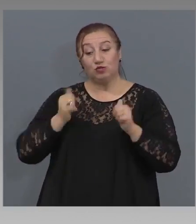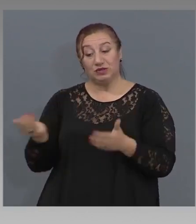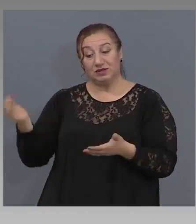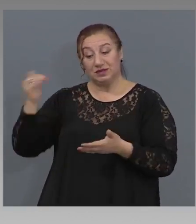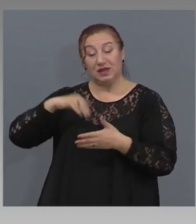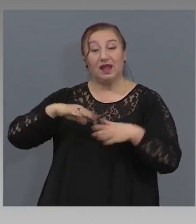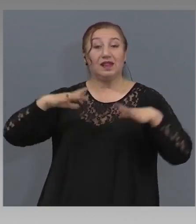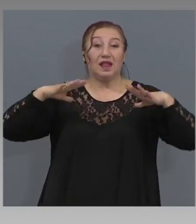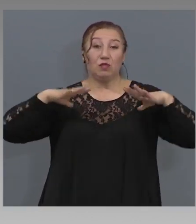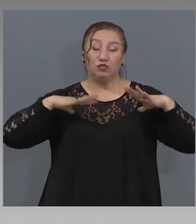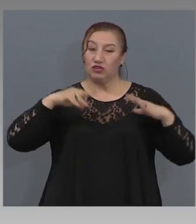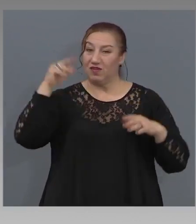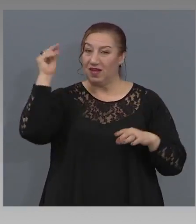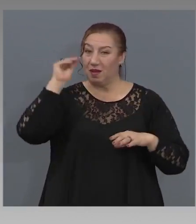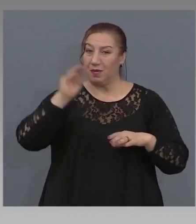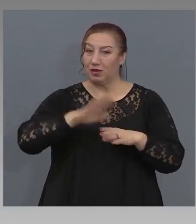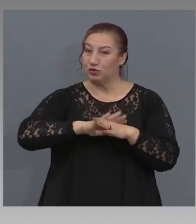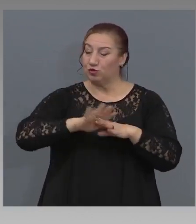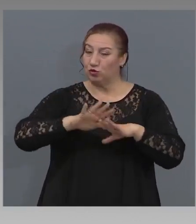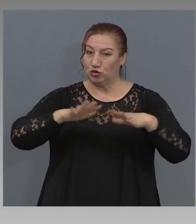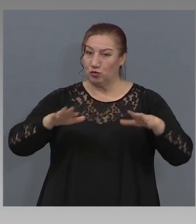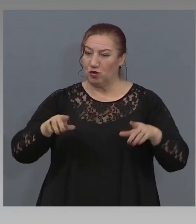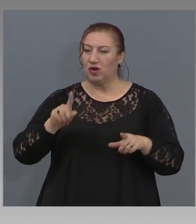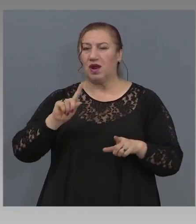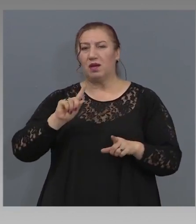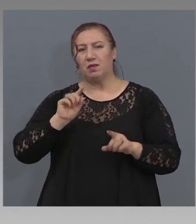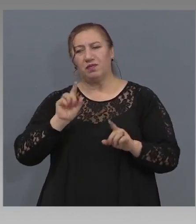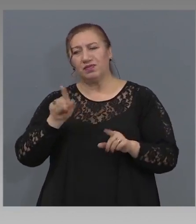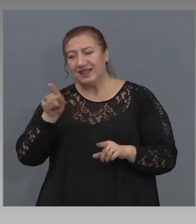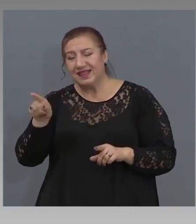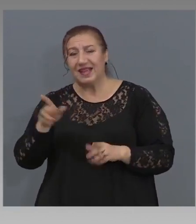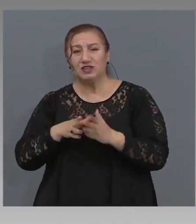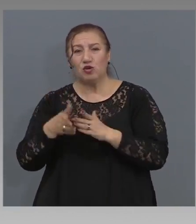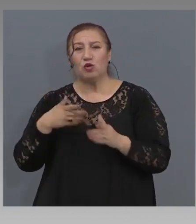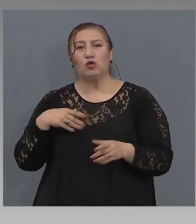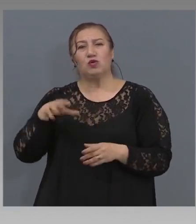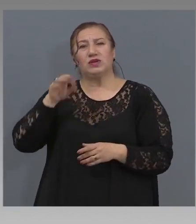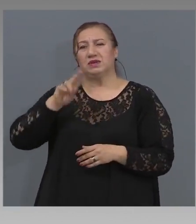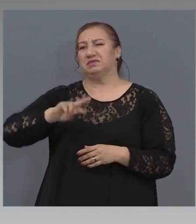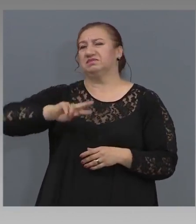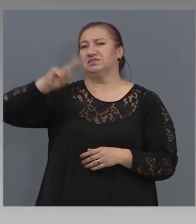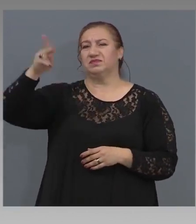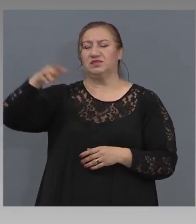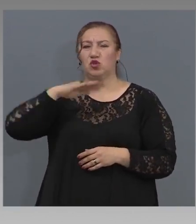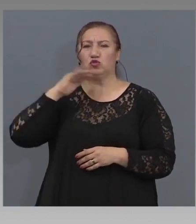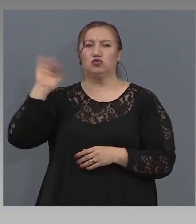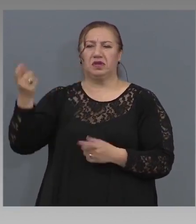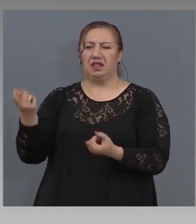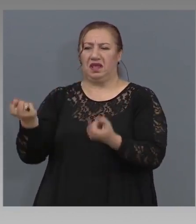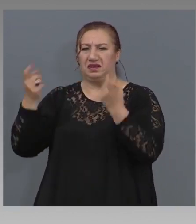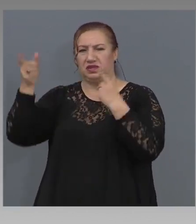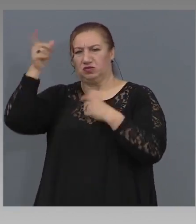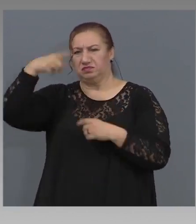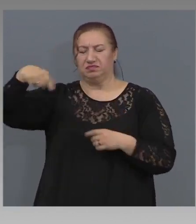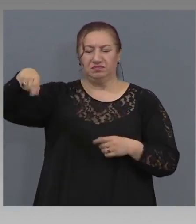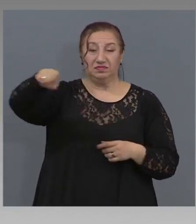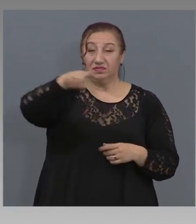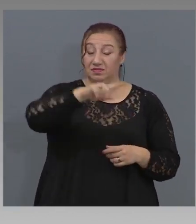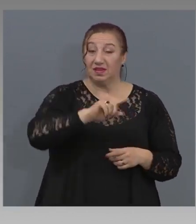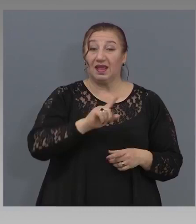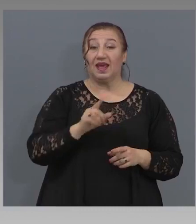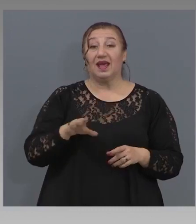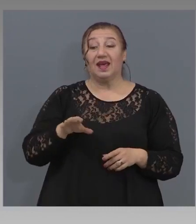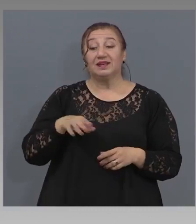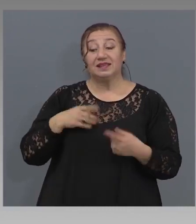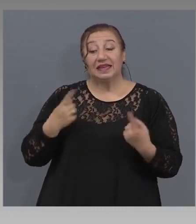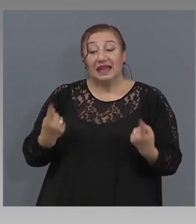нашето Черноморие, тези, които по принцип са избирали друга дестинация, да насърчим тези, които подпомагат българския туризъм и всяка година